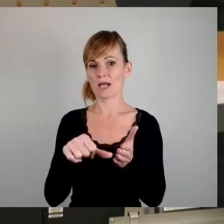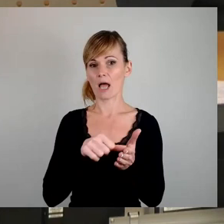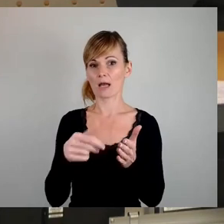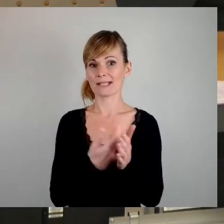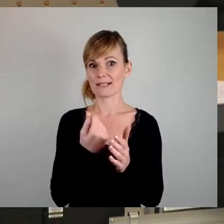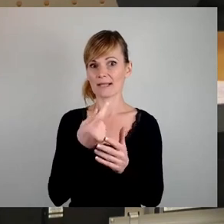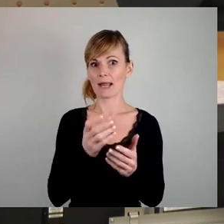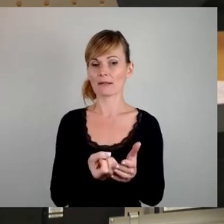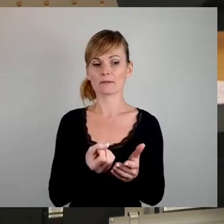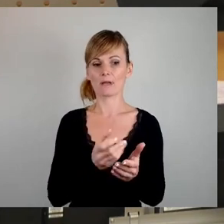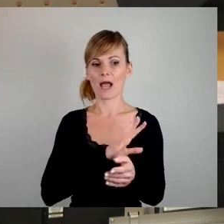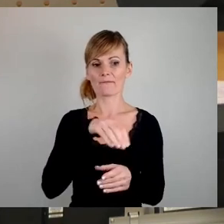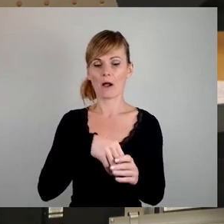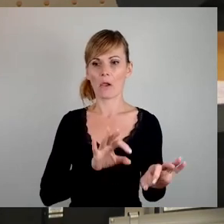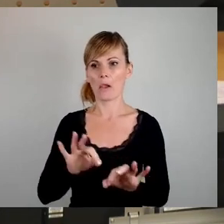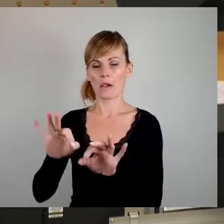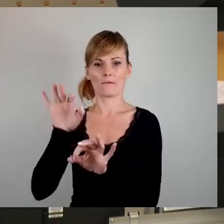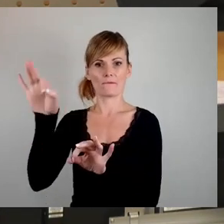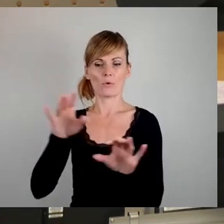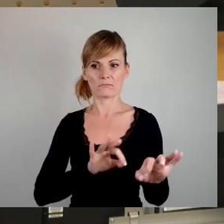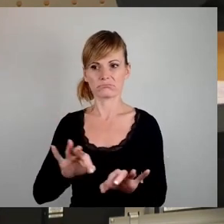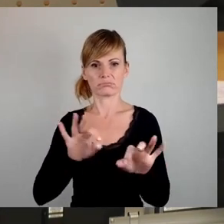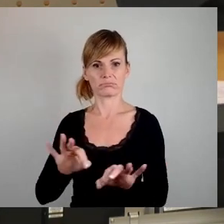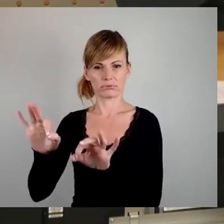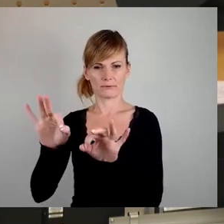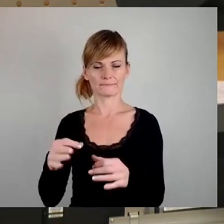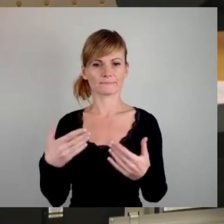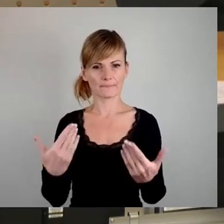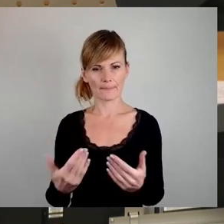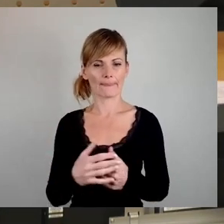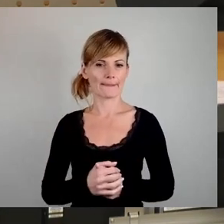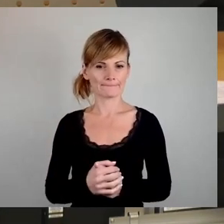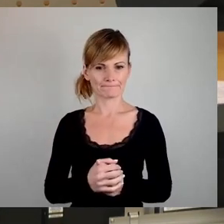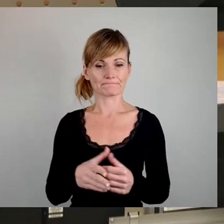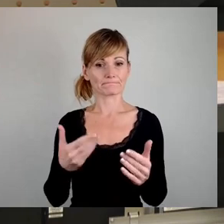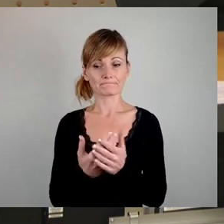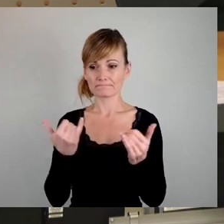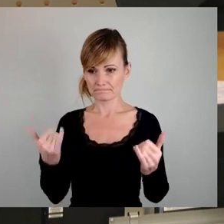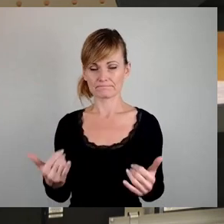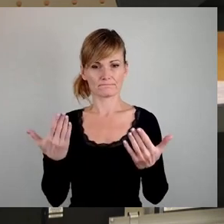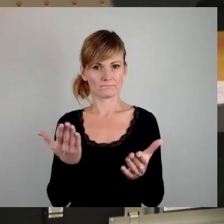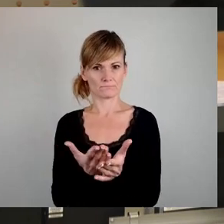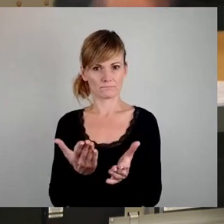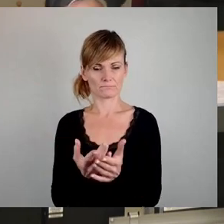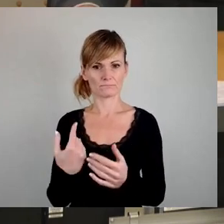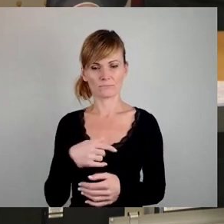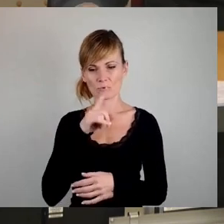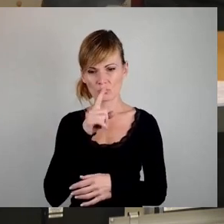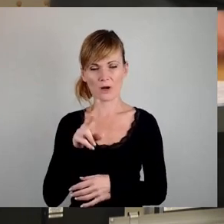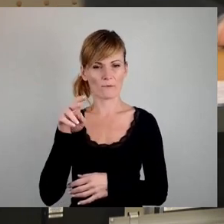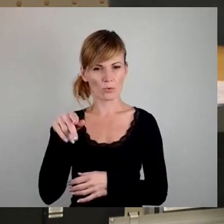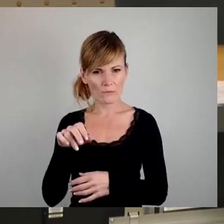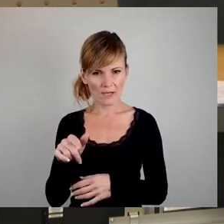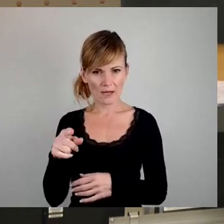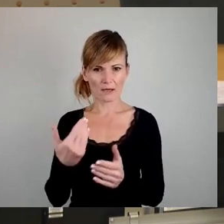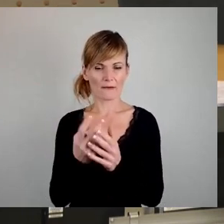Nun ist diese Förderrichtlinie nun mal in Kraft, wie es Frau Merkel sagen würde, und damit eben nicht nur die Bonovia von dieser Förderrichtlinie in